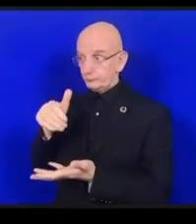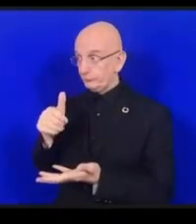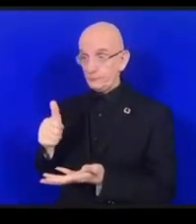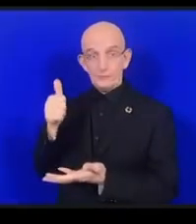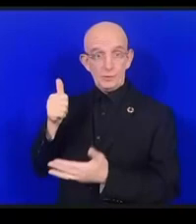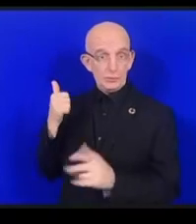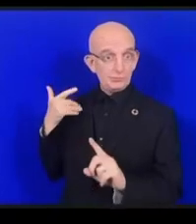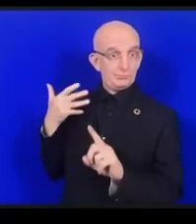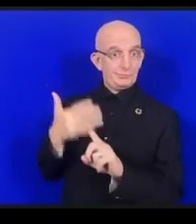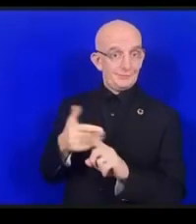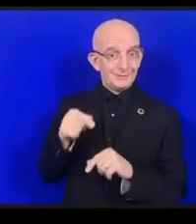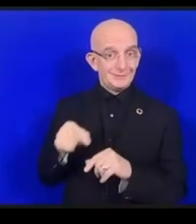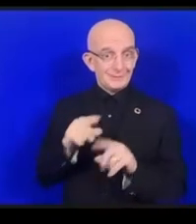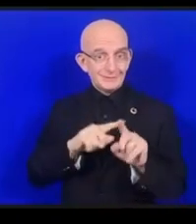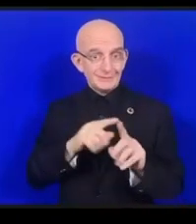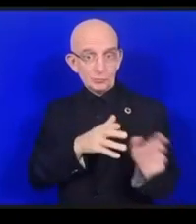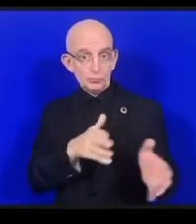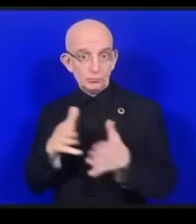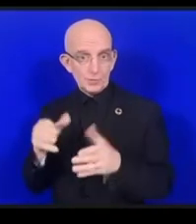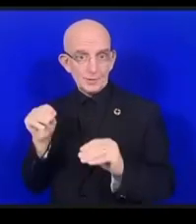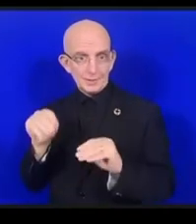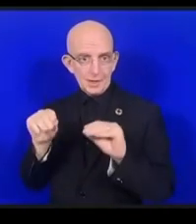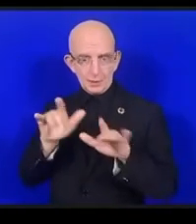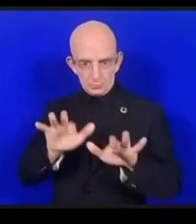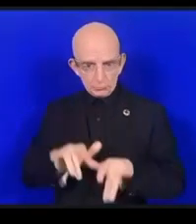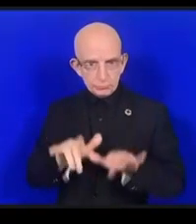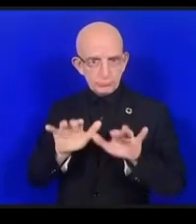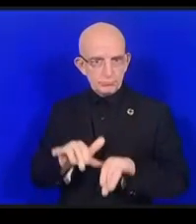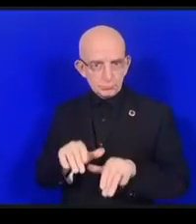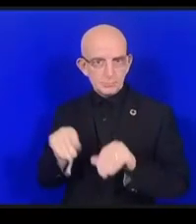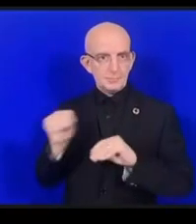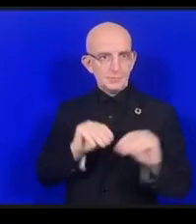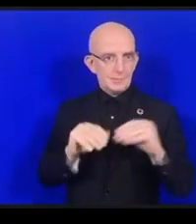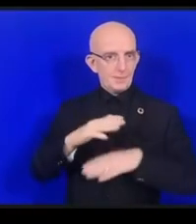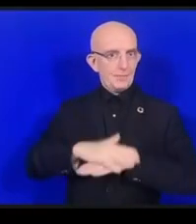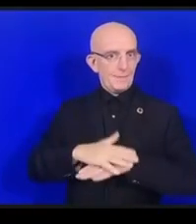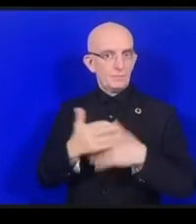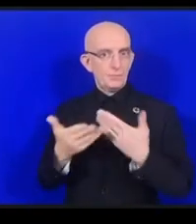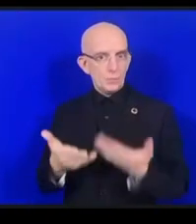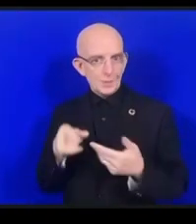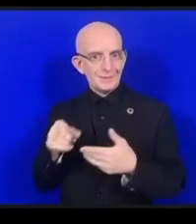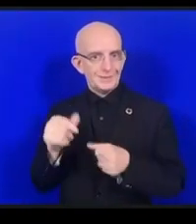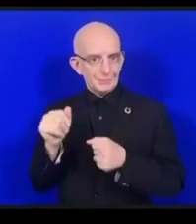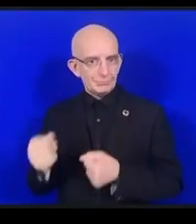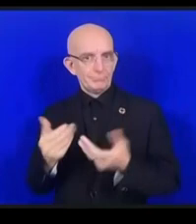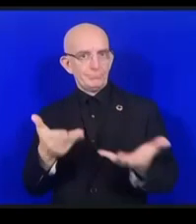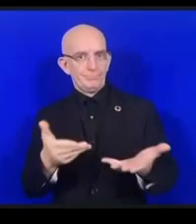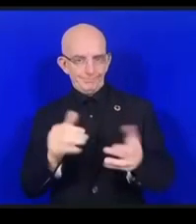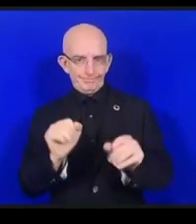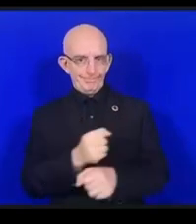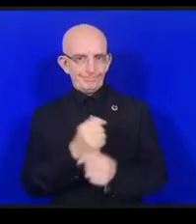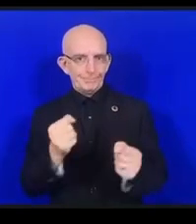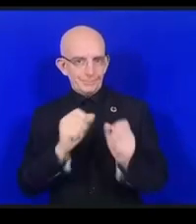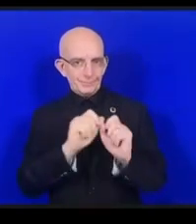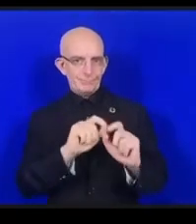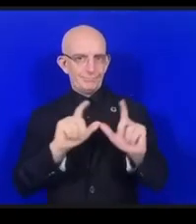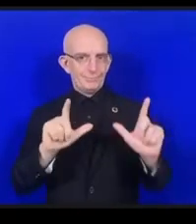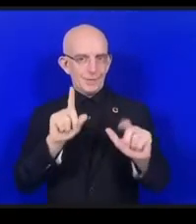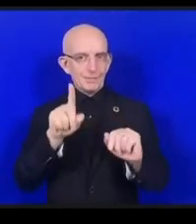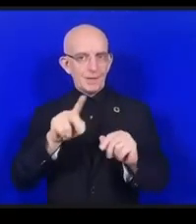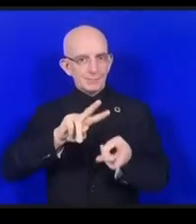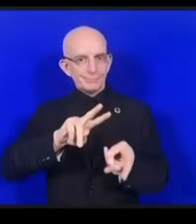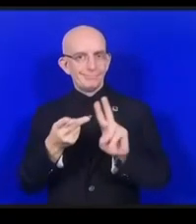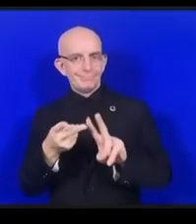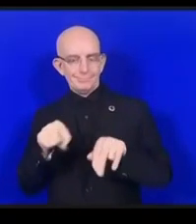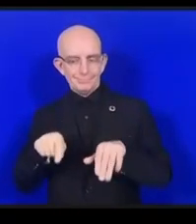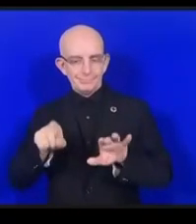には追加できないというふうになっているわけですこれは非常にシンプルでもっと複雑なことになっているんですけれども教育シス